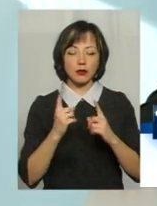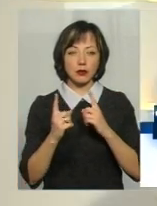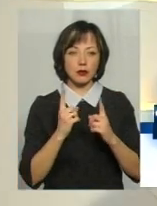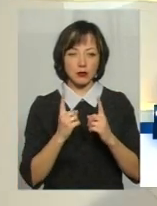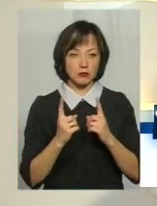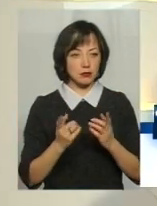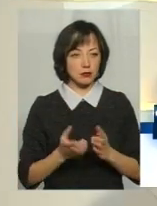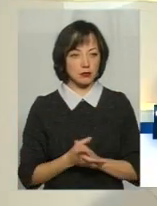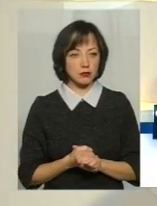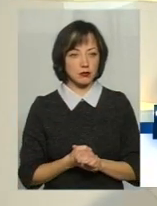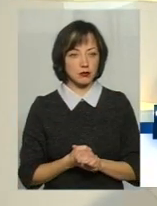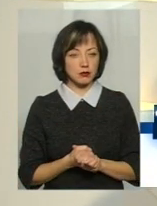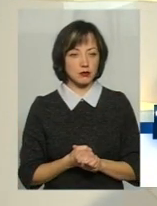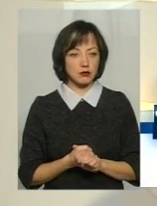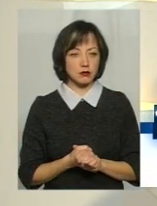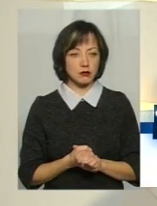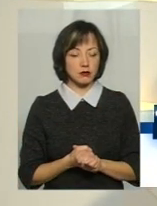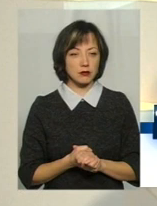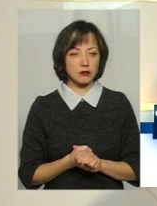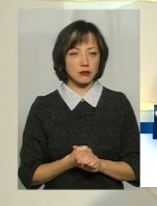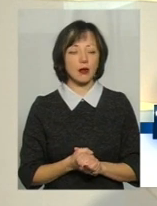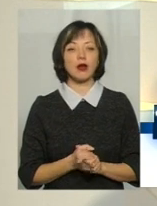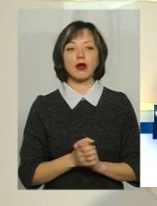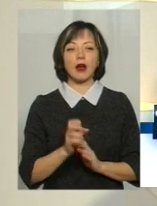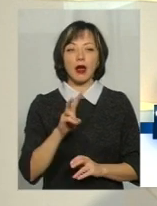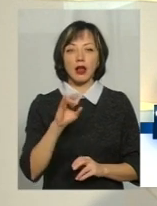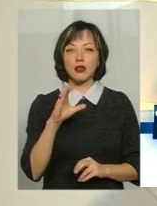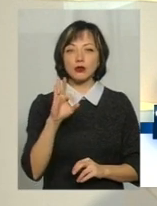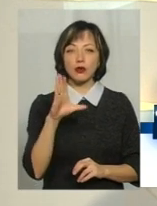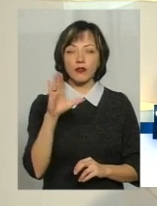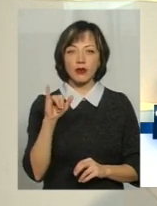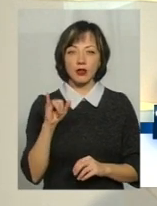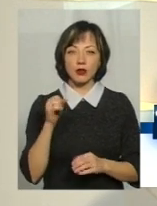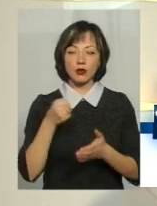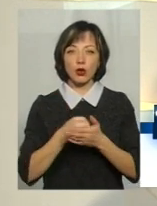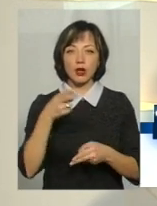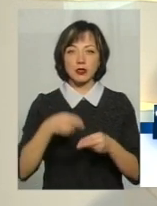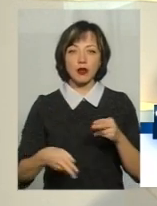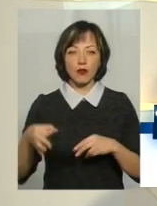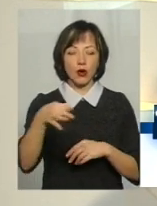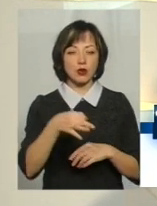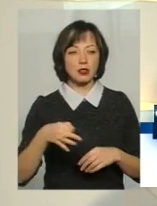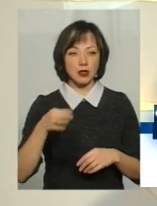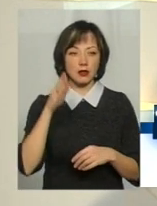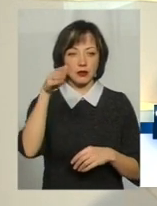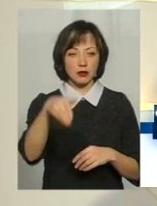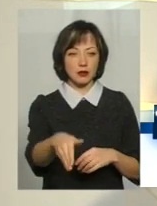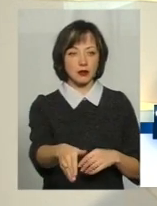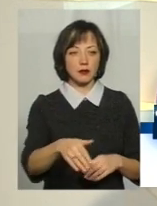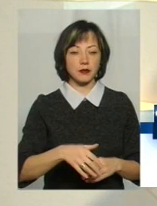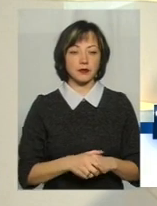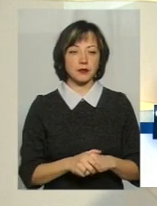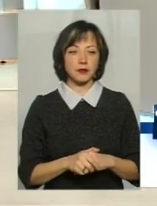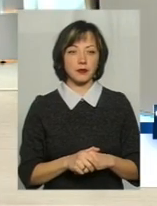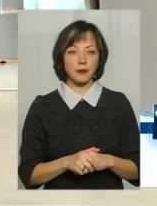вулиці Степана Бандери транспорт не ходить? Туда, на Алісовій Гринівці, прямо льня дорога. До кінцевої Озерної. Я зрозумів. Це